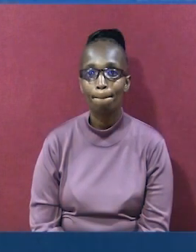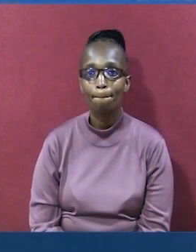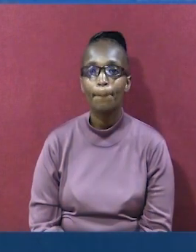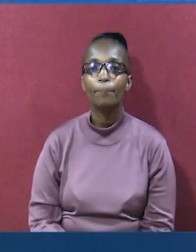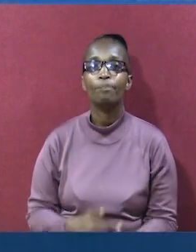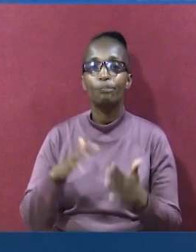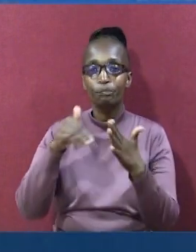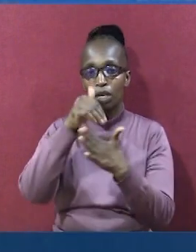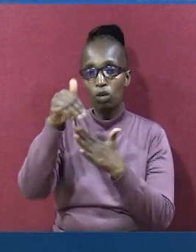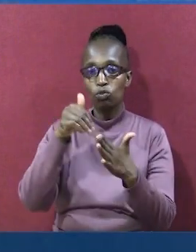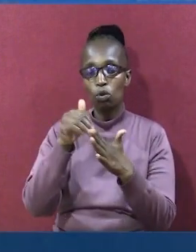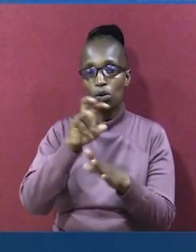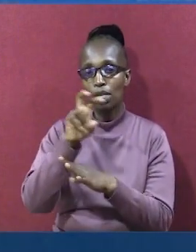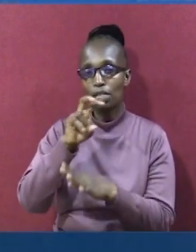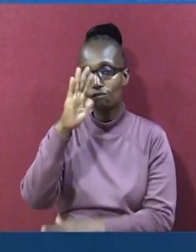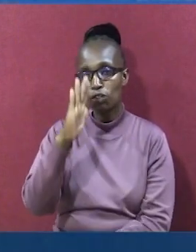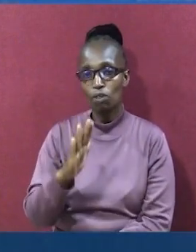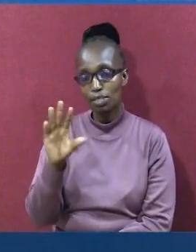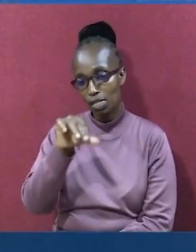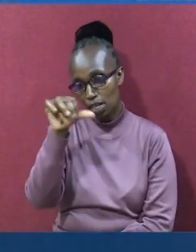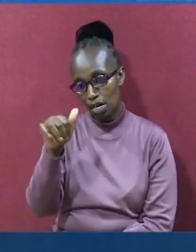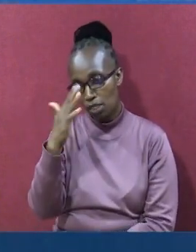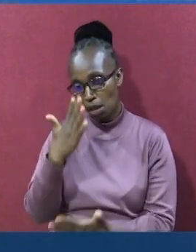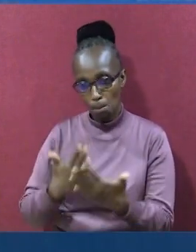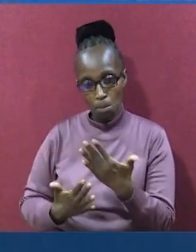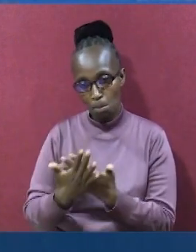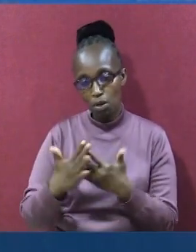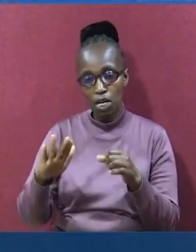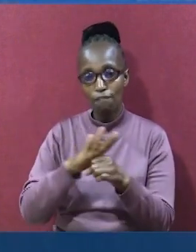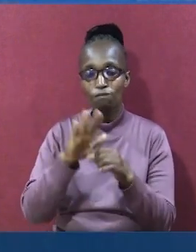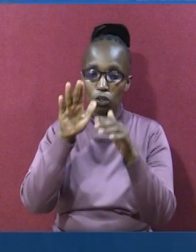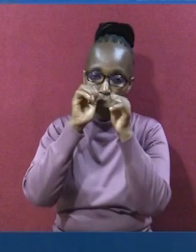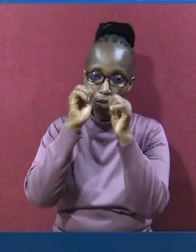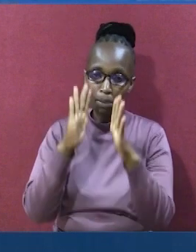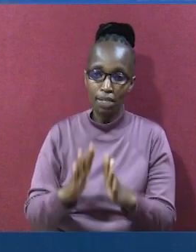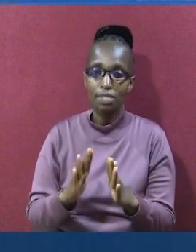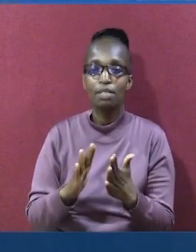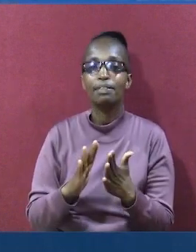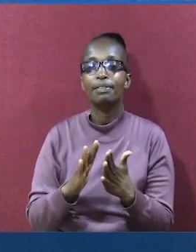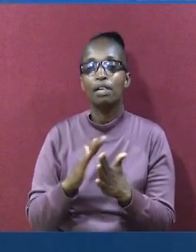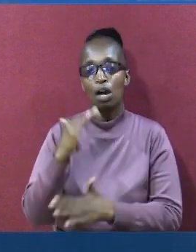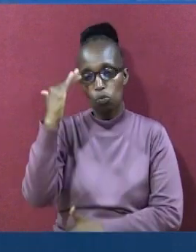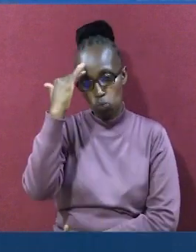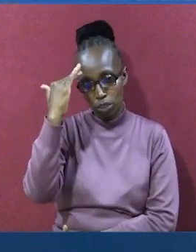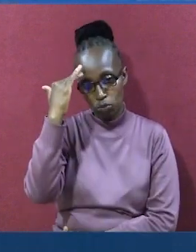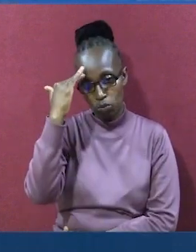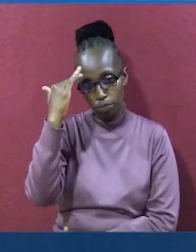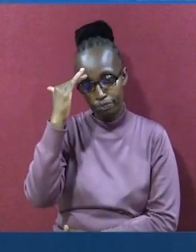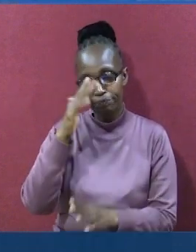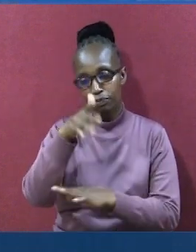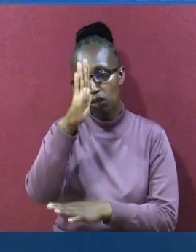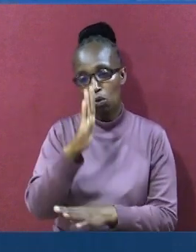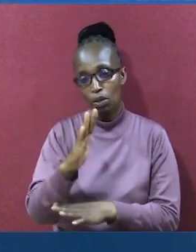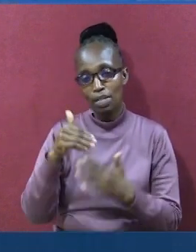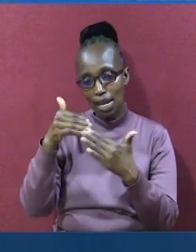Mutanza maji umpendwa. Ni asubui ingine njema. Asubui ya baraka. Asubui ambayo ni najua ya kwamba.